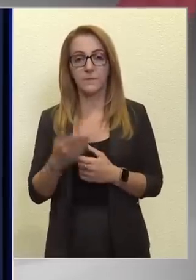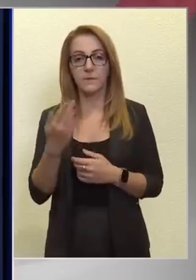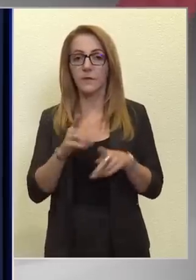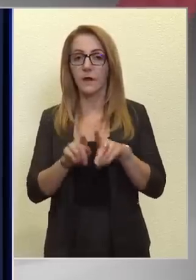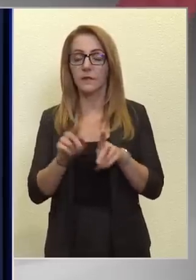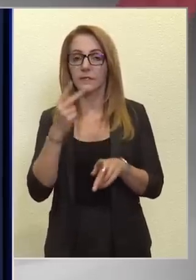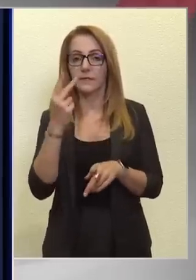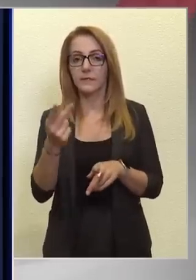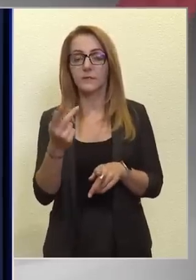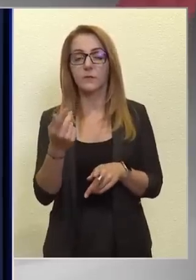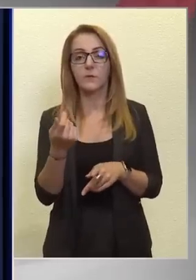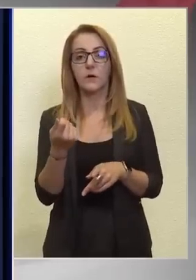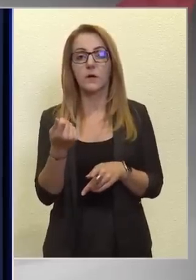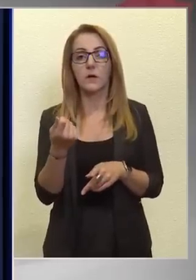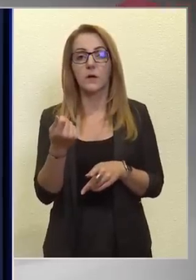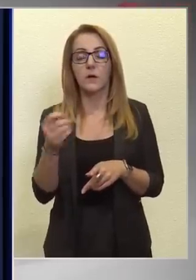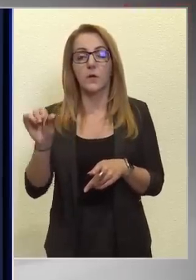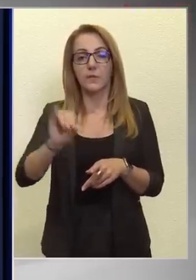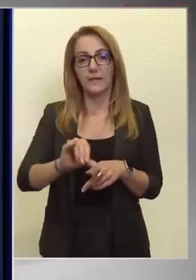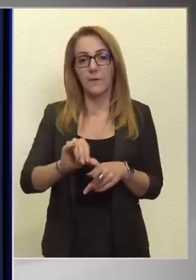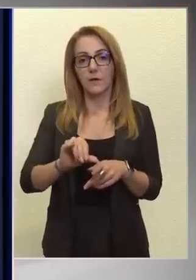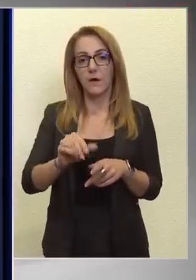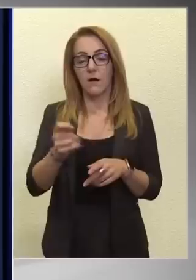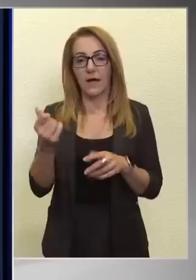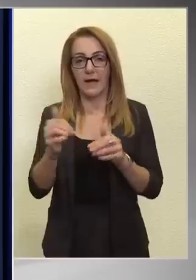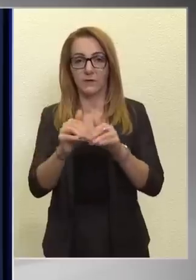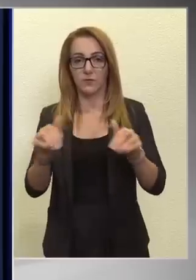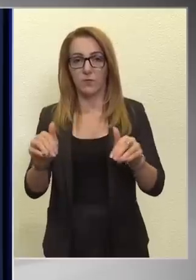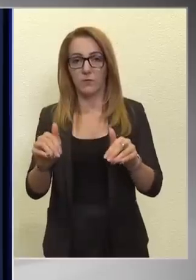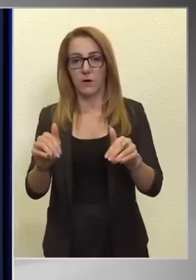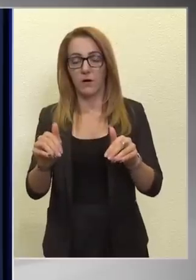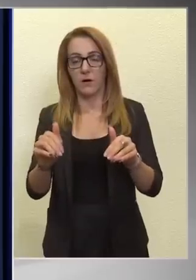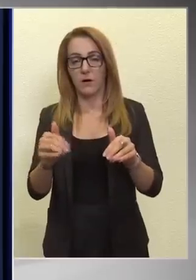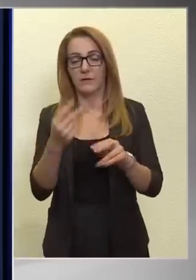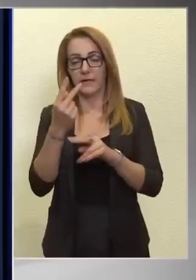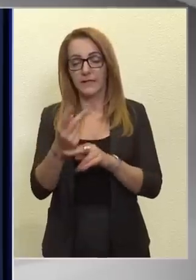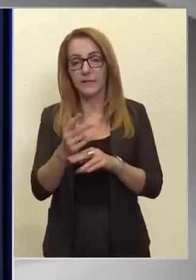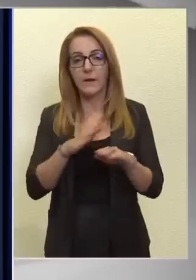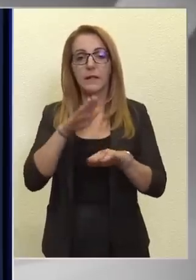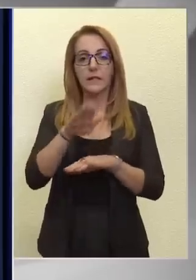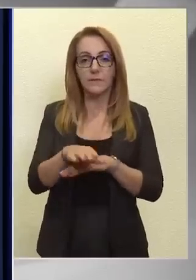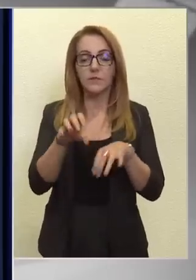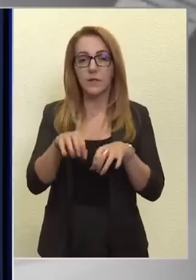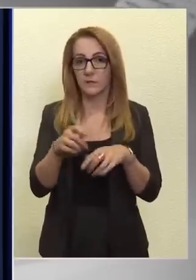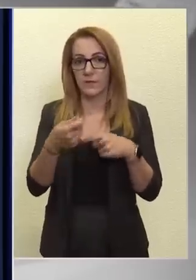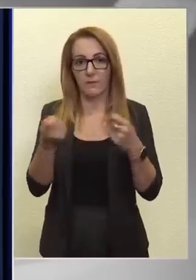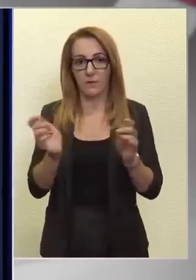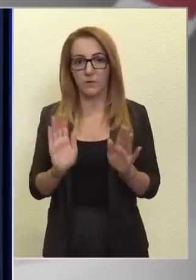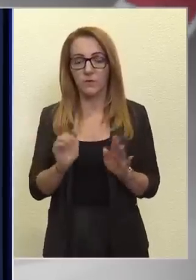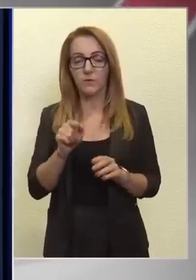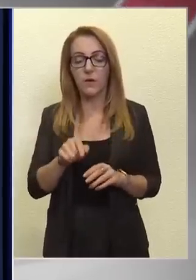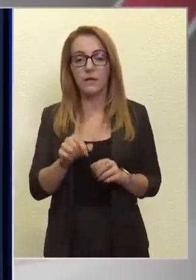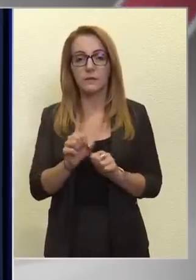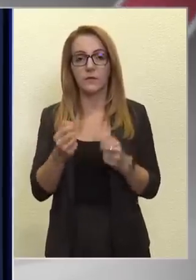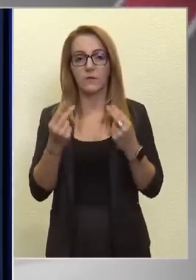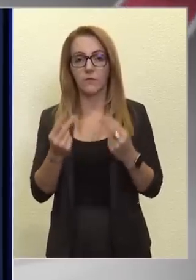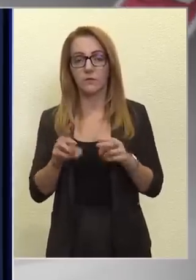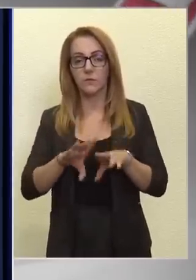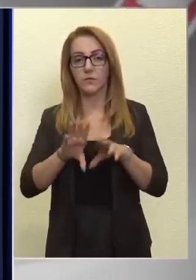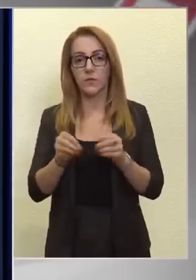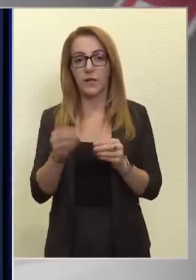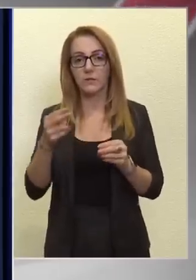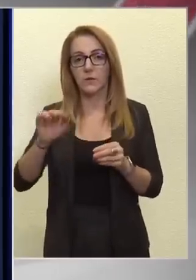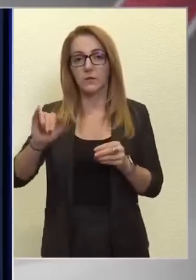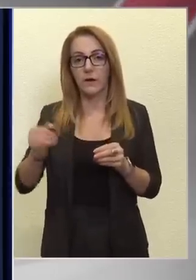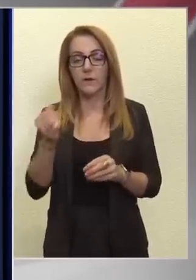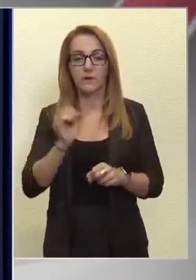így nézzük, az üzemanyag ársakak tekintetében léptünk egyet, de azt nem adtuk föl, és ez nagyon fontos, hogy a családokat